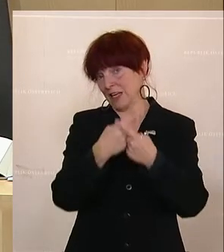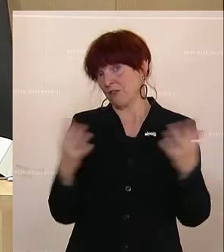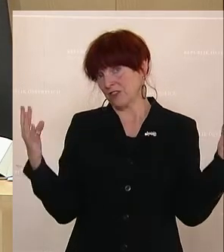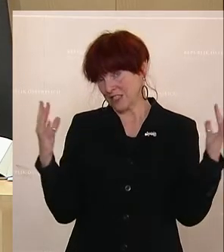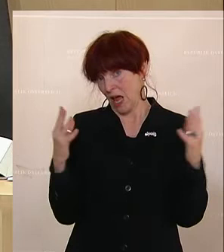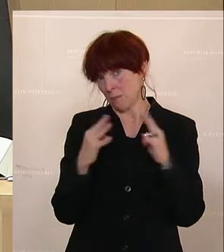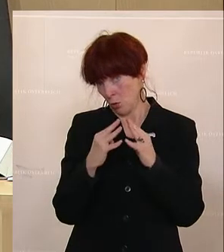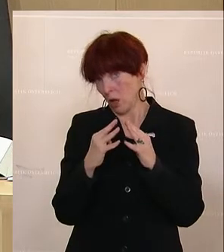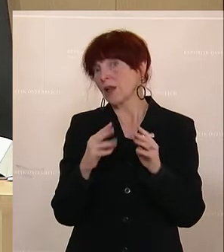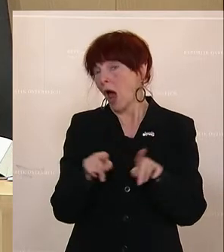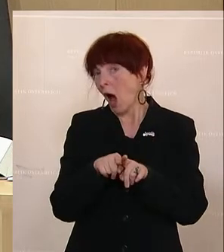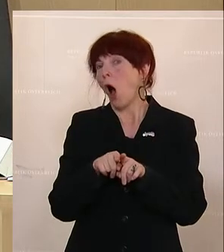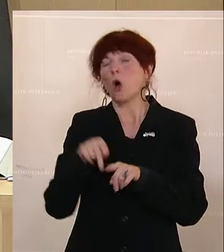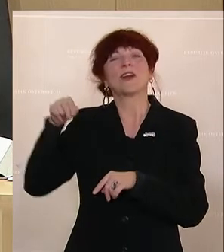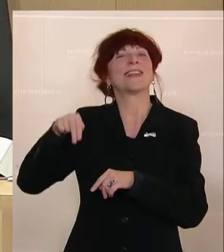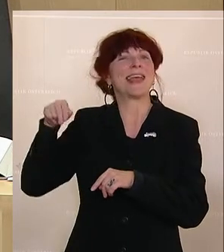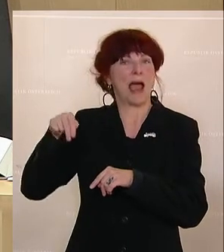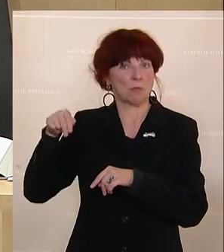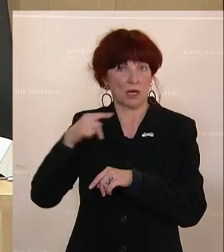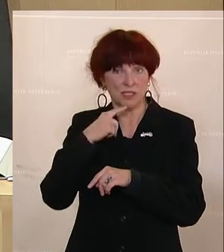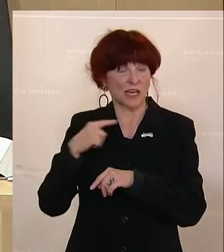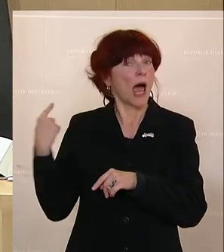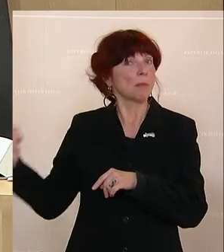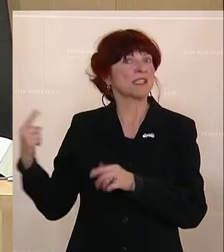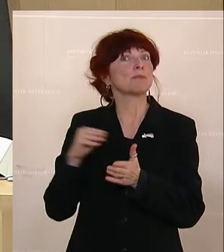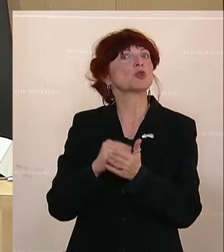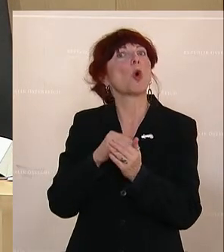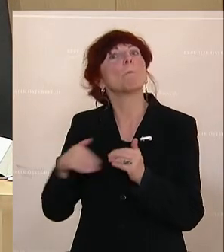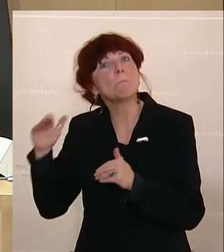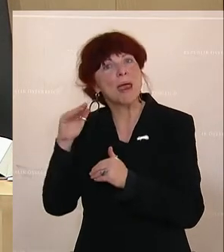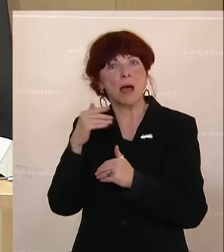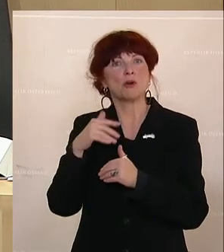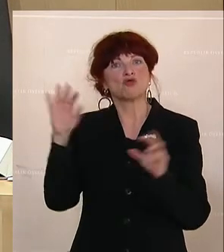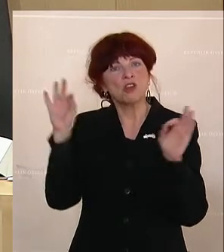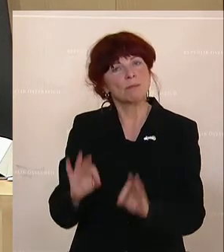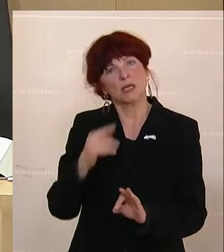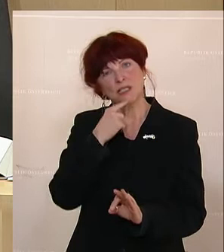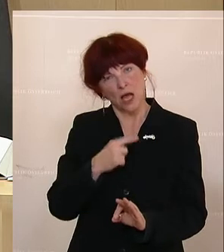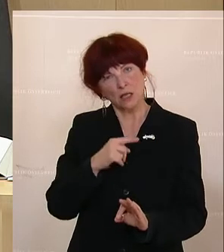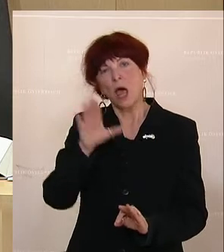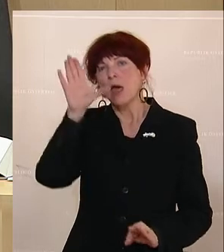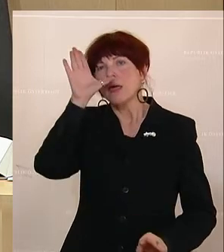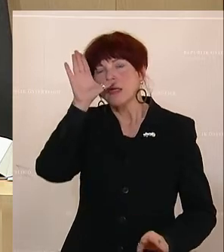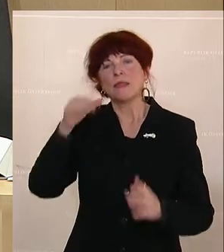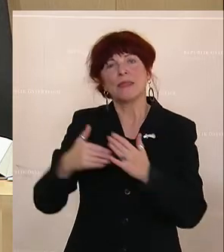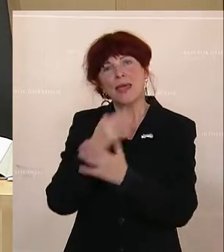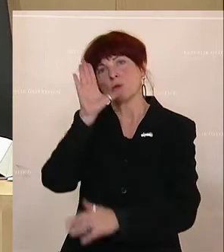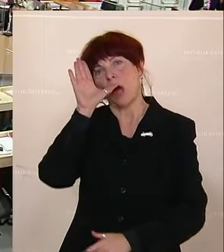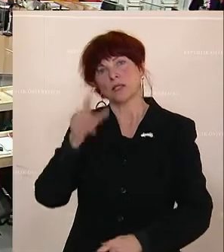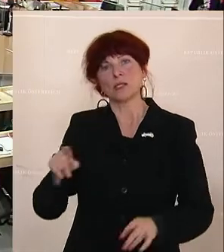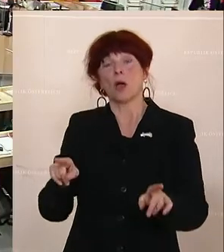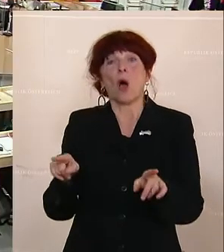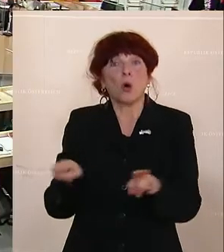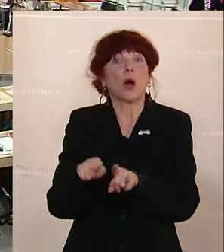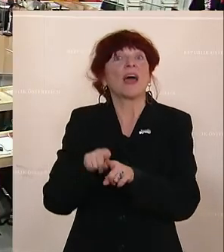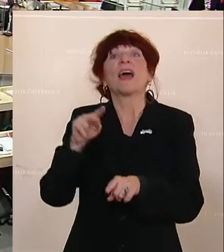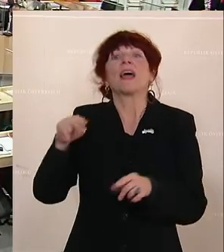sind noch weitergegangen, haben Sie als Neofaschisten, Neonazis bezeichnet. Ich möchte Ihnen nur mitgeben, vielleicht als Tipp, sehr viele zu mir